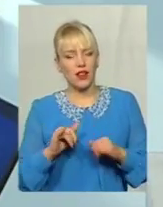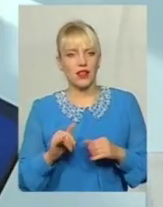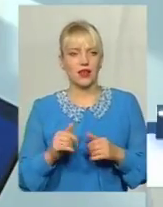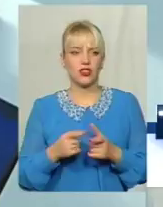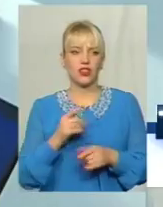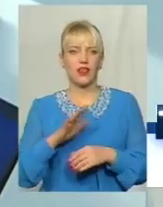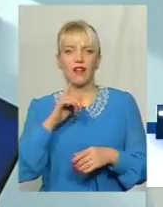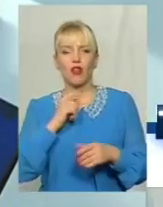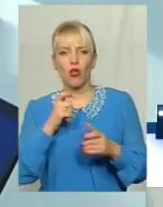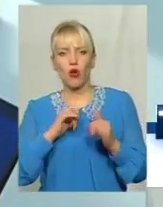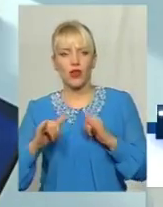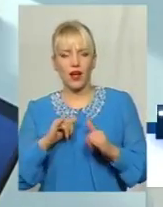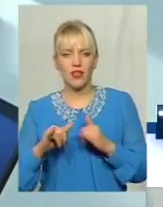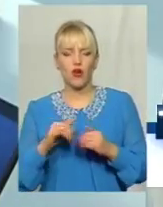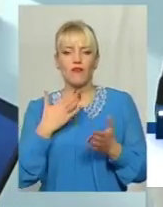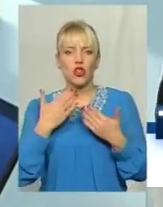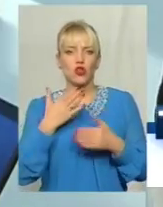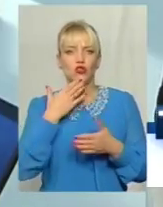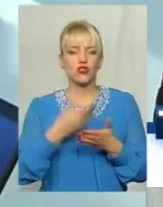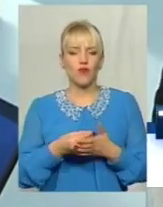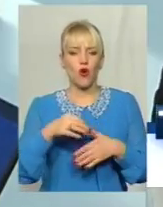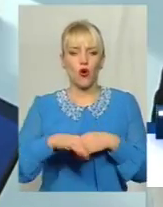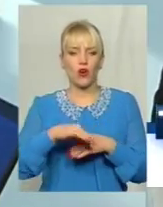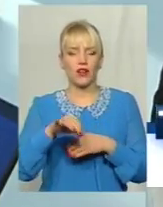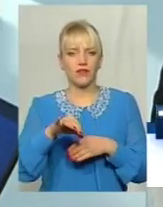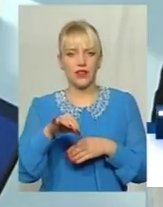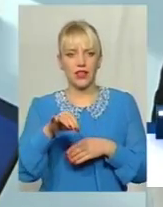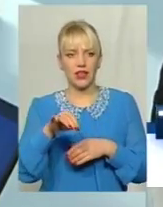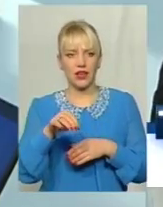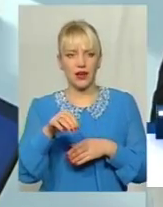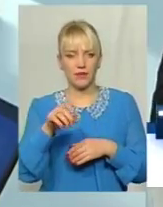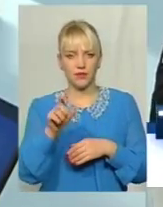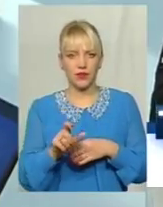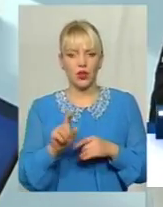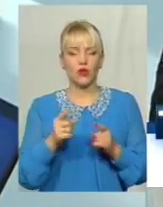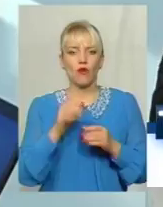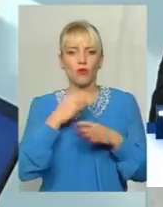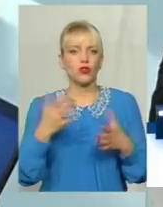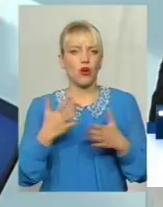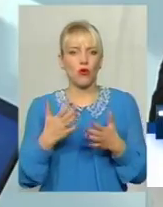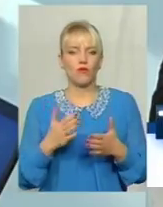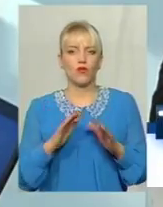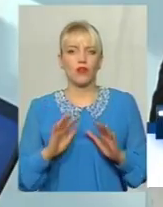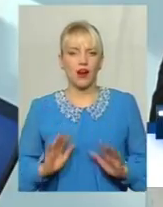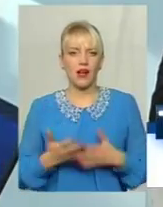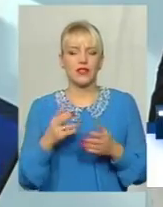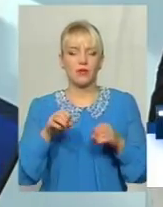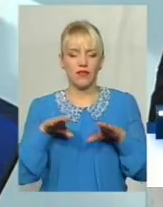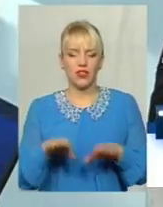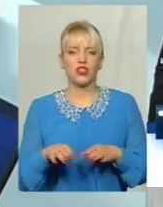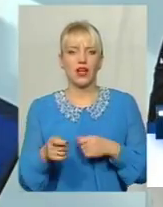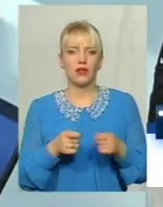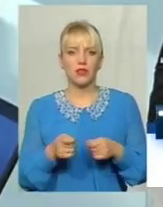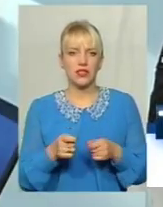відноситься до свого кривдника Тому що, в будь-якому разі, при вирішенні адміністративного